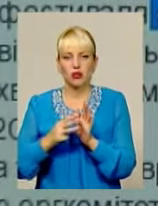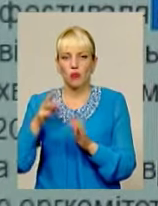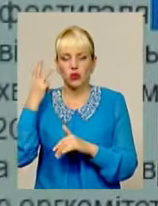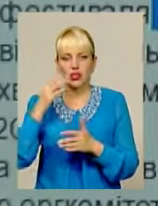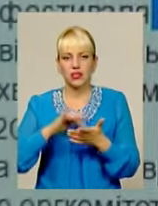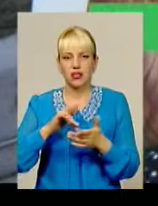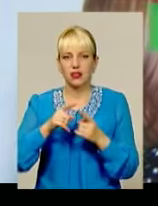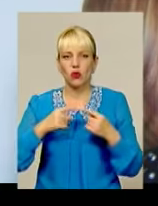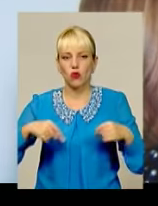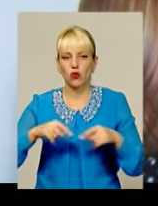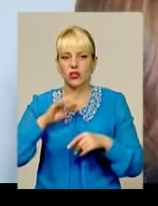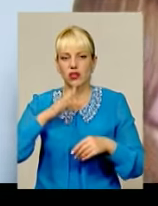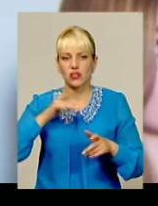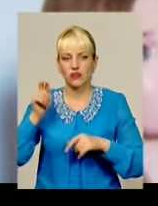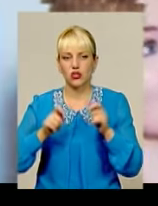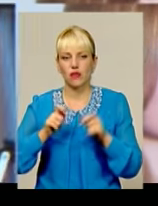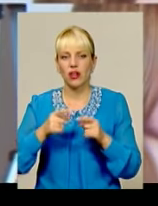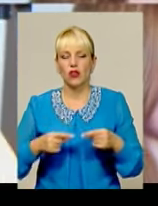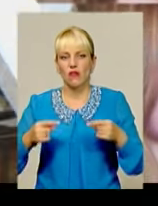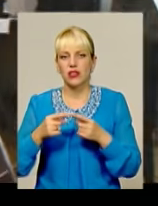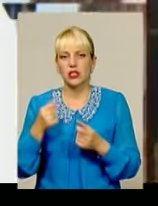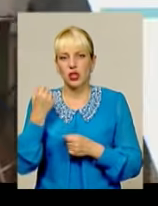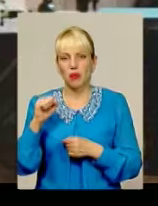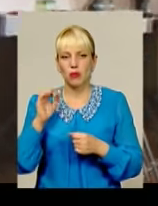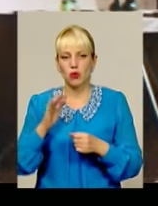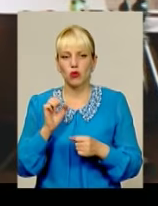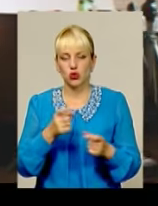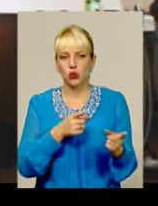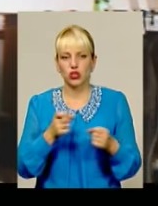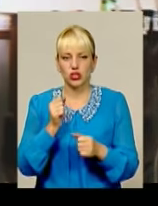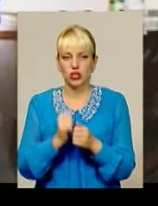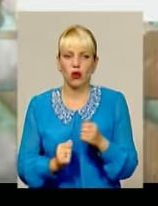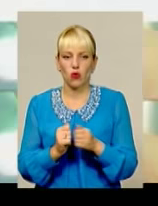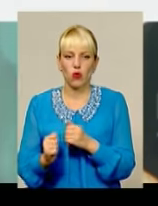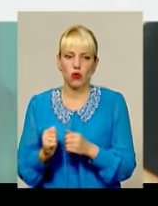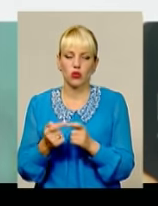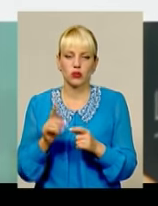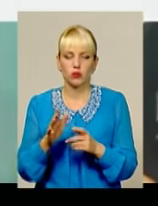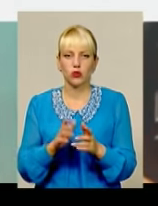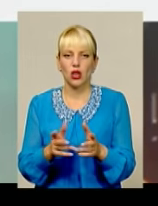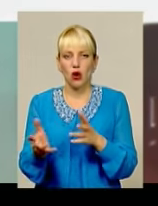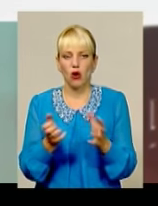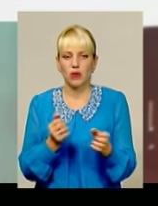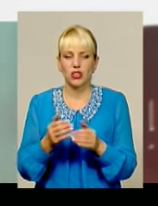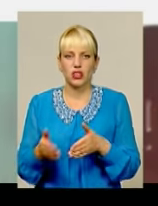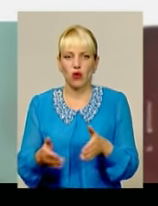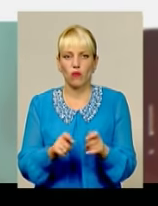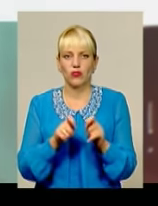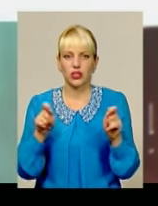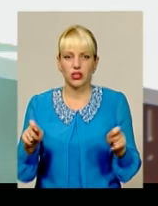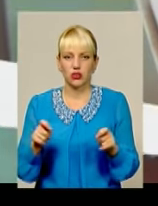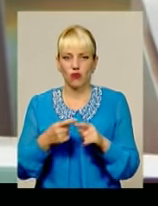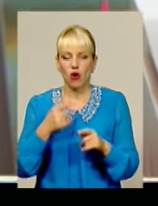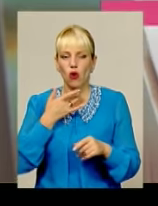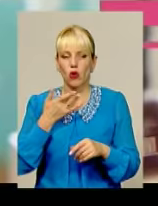розділі «Наш фестиваль». До визначення переможців зможе долучитися кожен. Їх обиратимуть шляхом відкритого голосування на сайті «Поділля